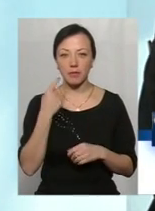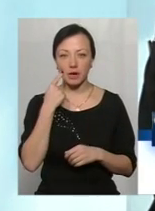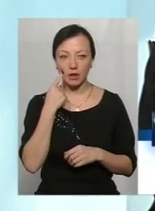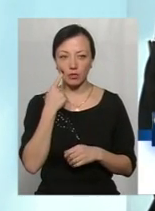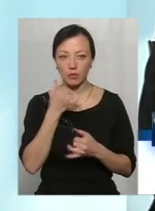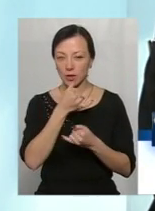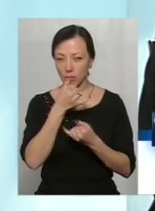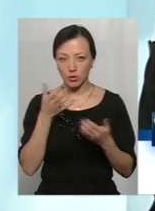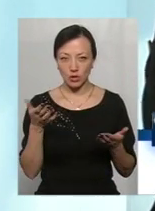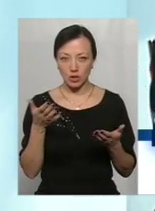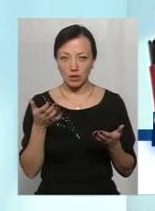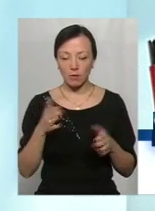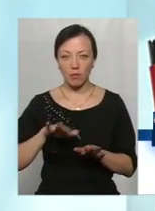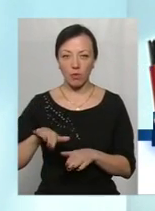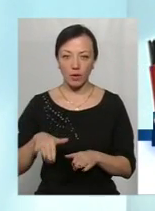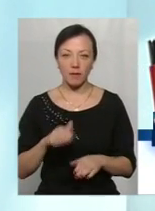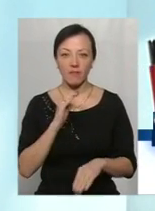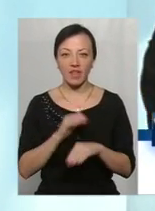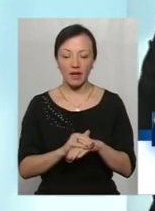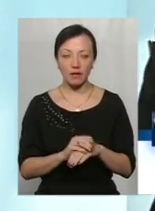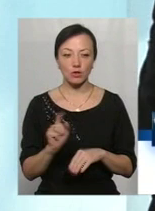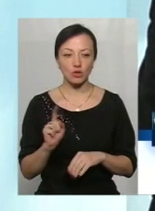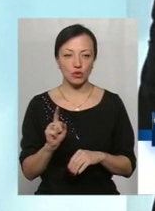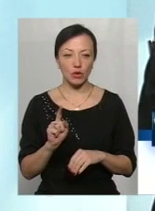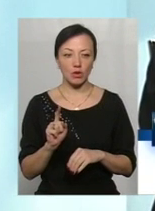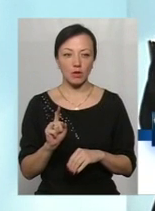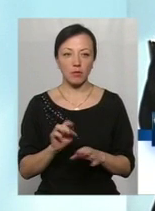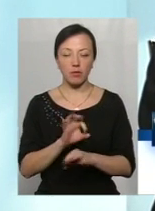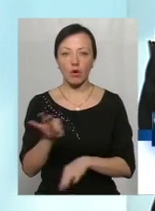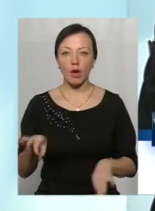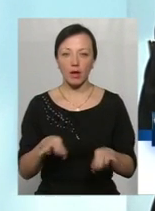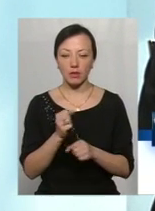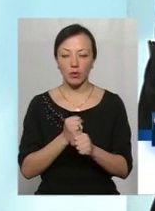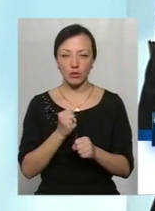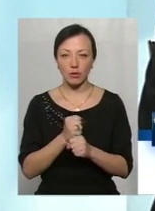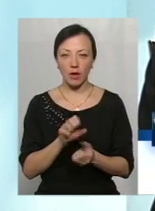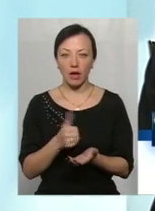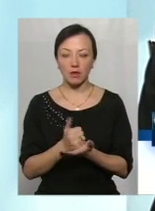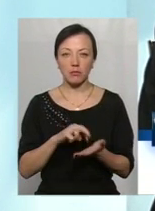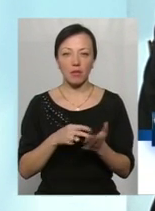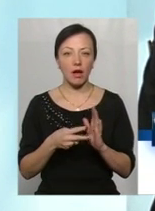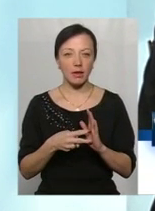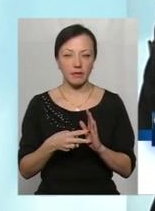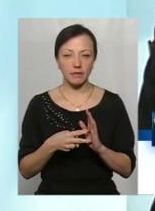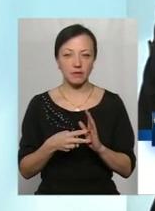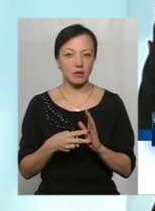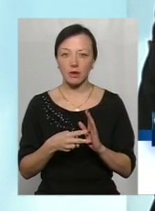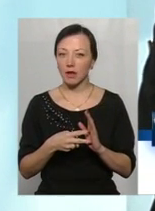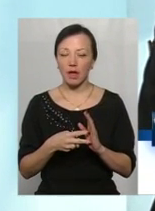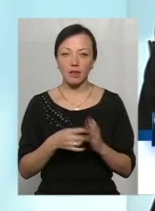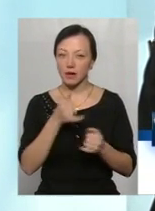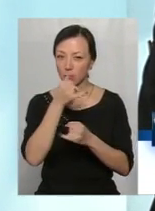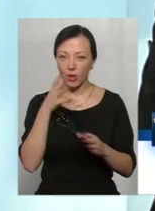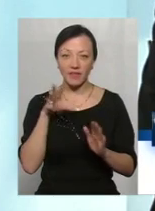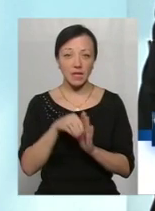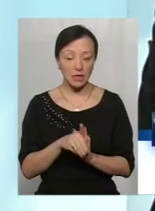що потім виявилося, що проекти по розробленню генпланів не змогли